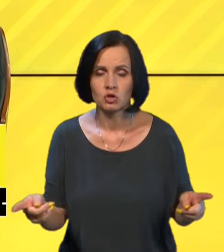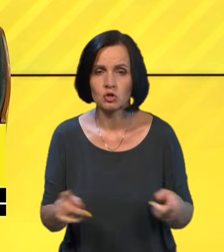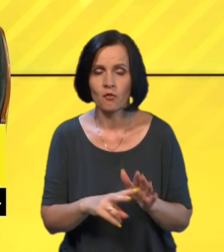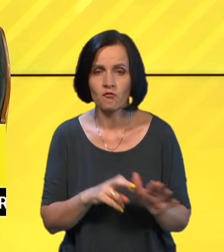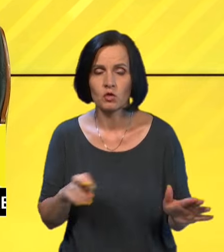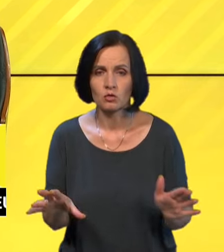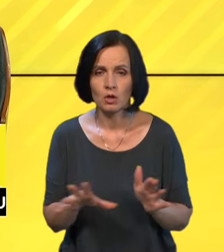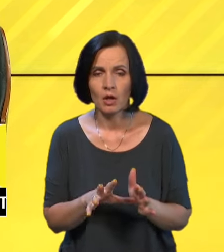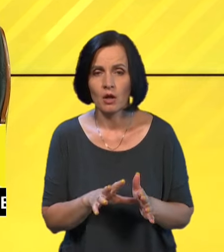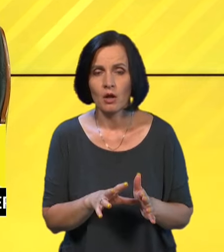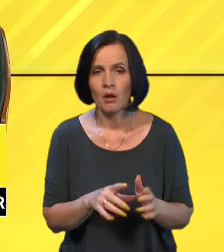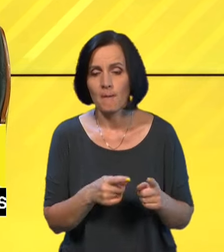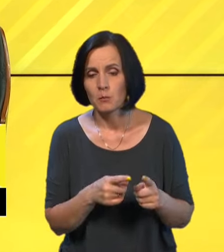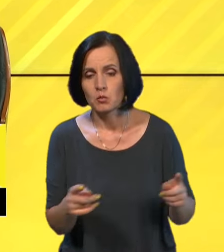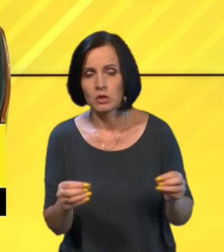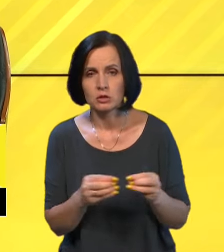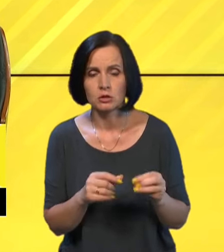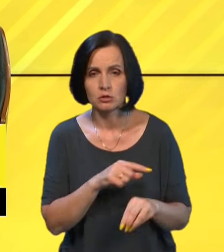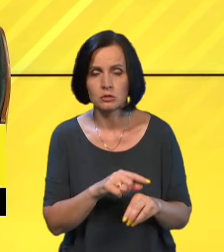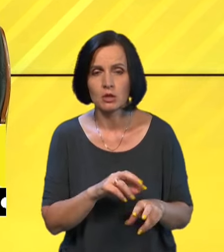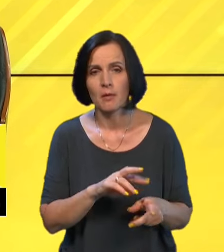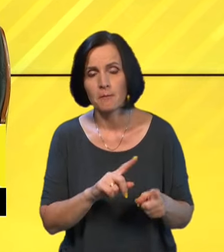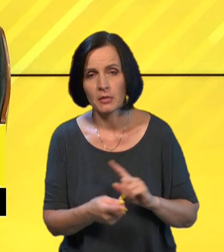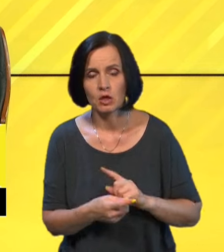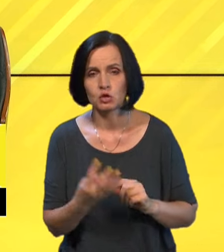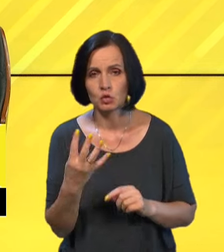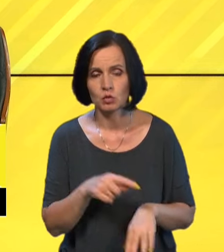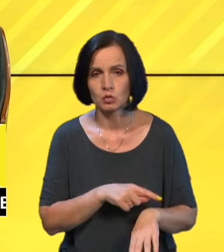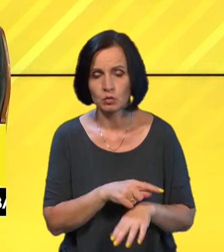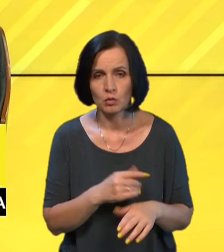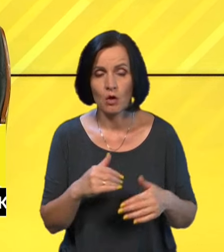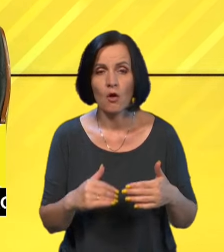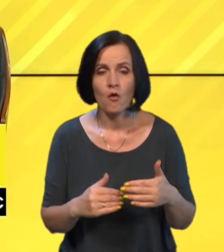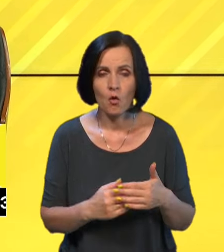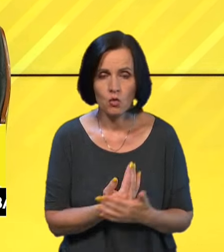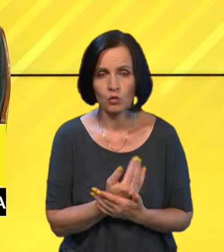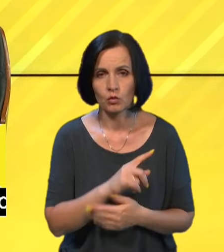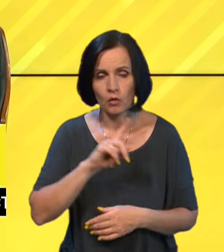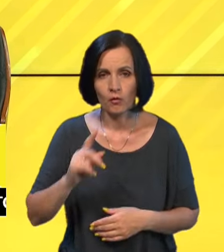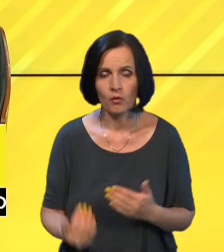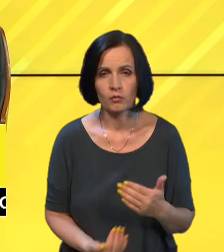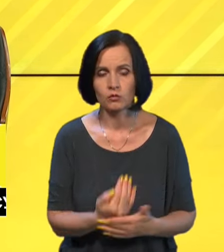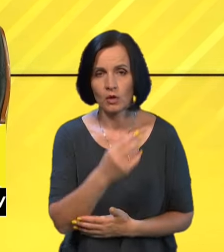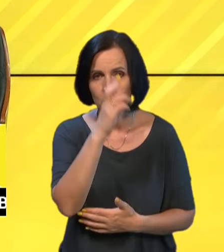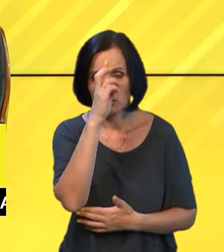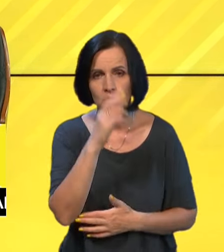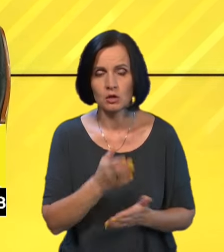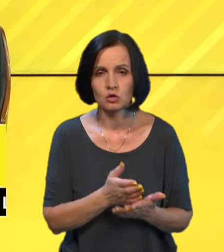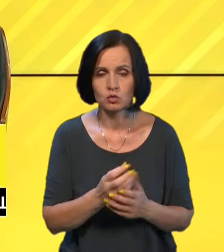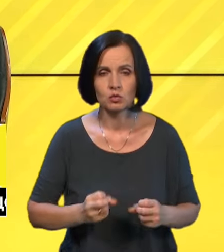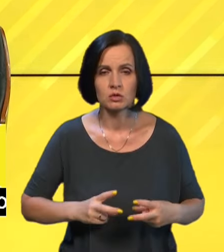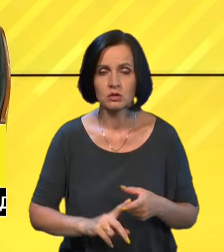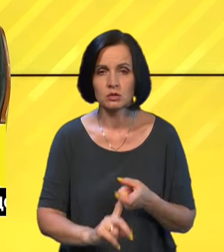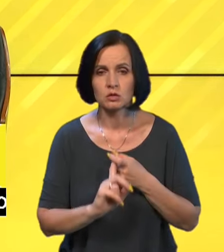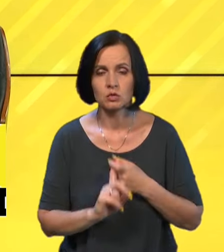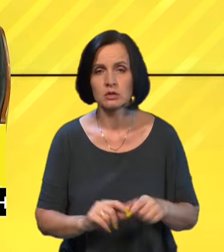годин замість 4, як було раніше. Відповідні оновлені вимоги опублікувала Державна служба спеціального зв'язку